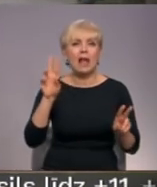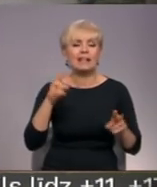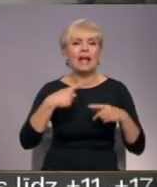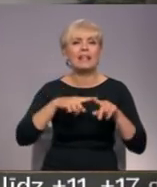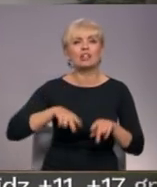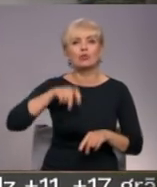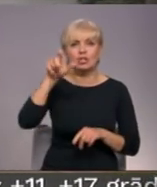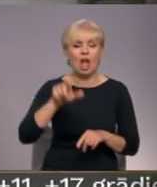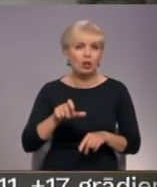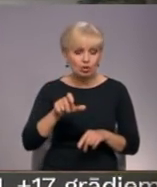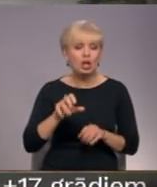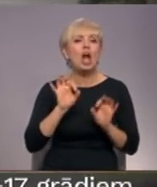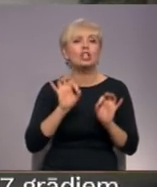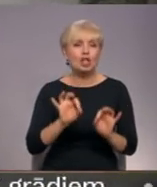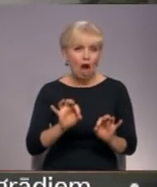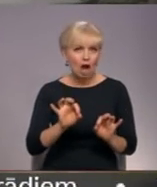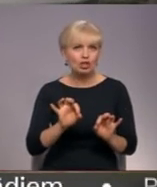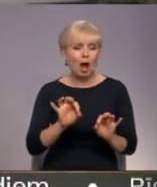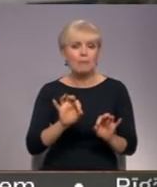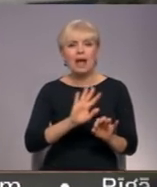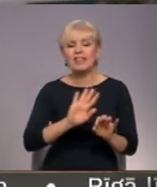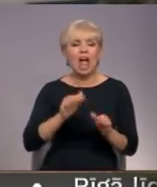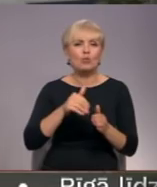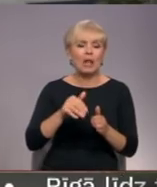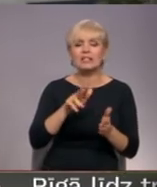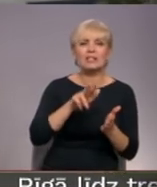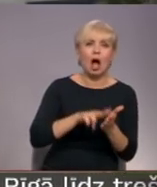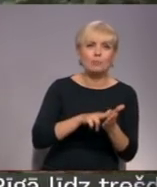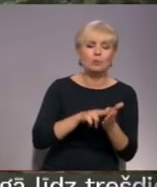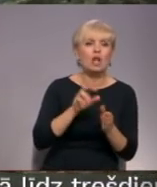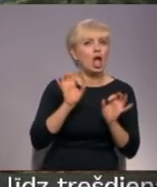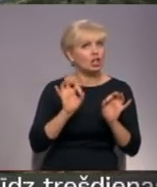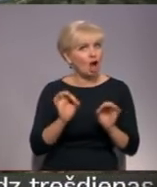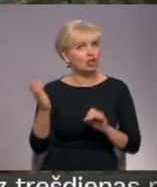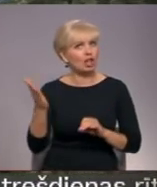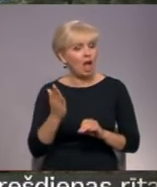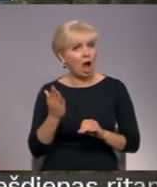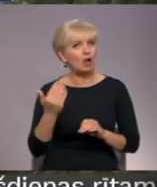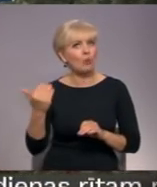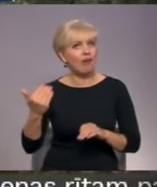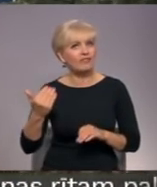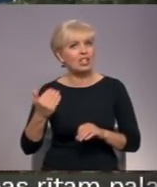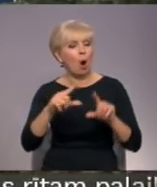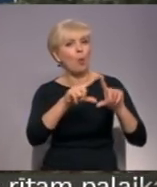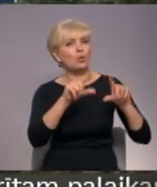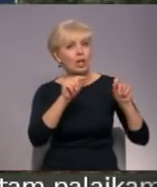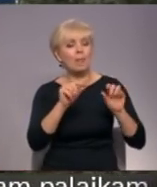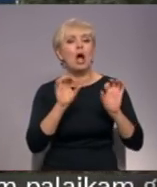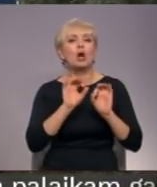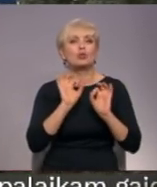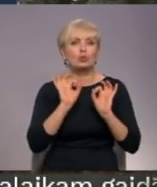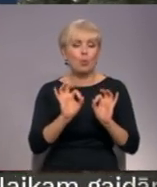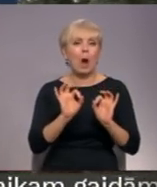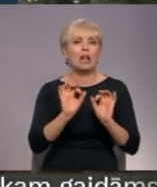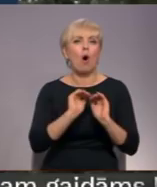telefons ar nane noliedz, bet arī neapstiprina, ka Indīgā vēl nākus no Biolar, bet oficiāli atbildas soli rakstiskā